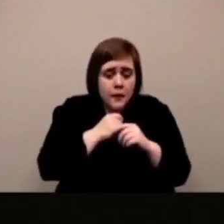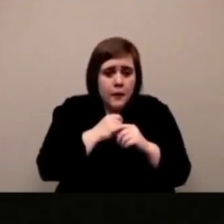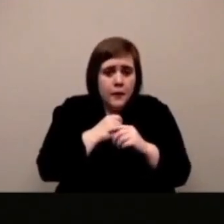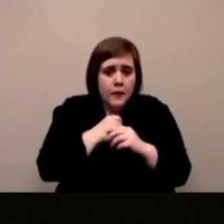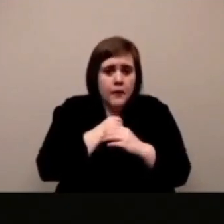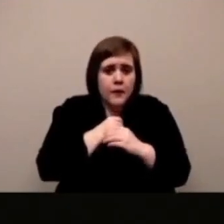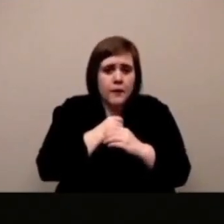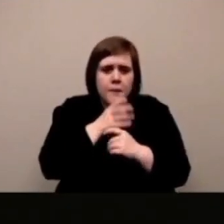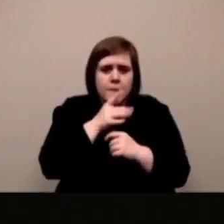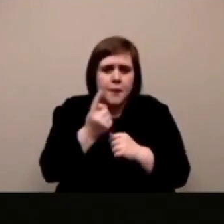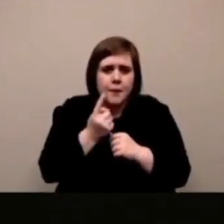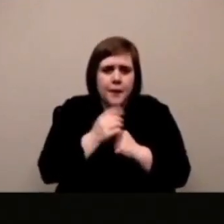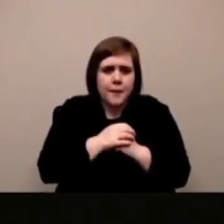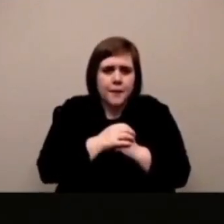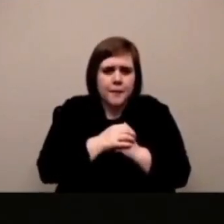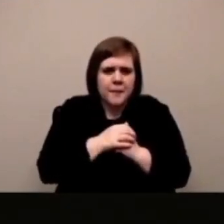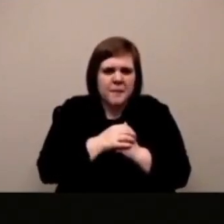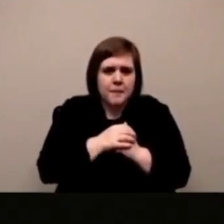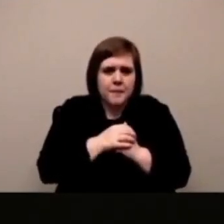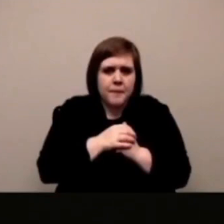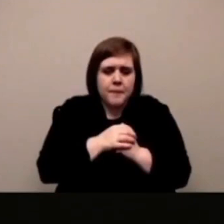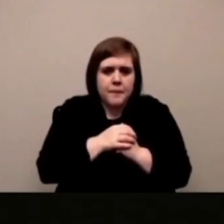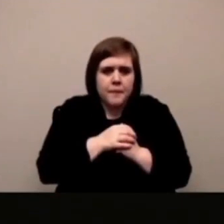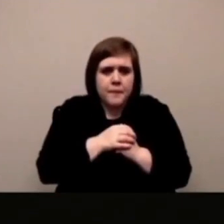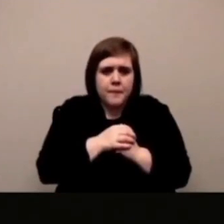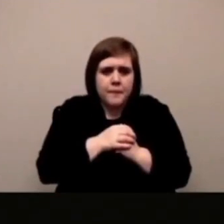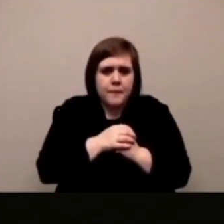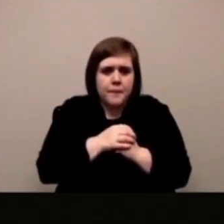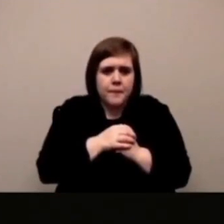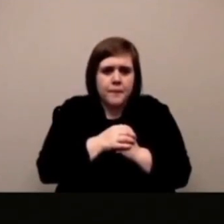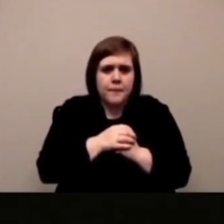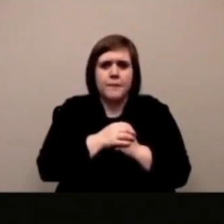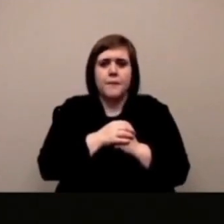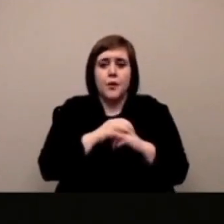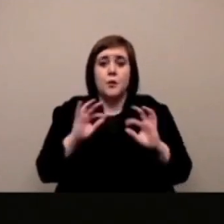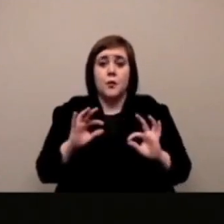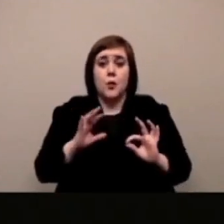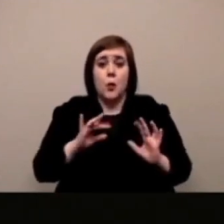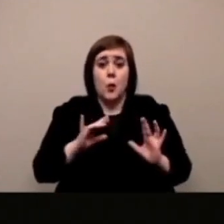gattini e tante altre cose che stanno mettendo molto divertente questo